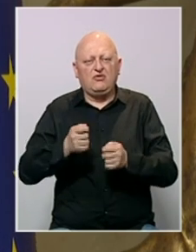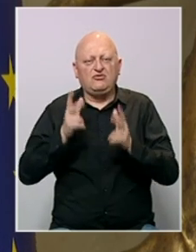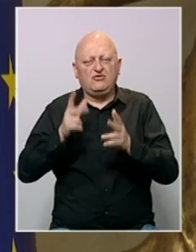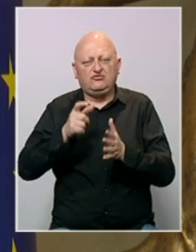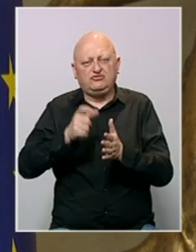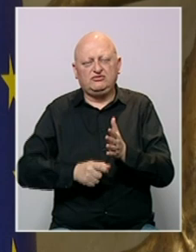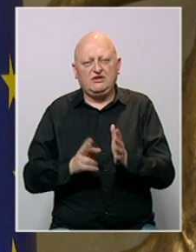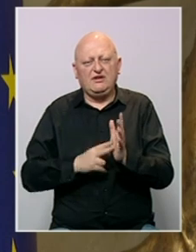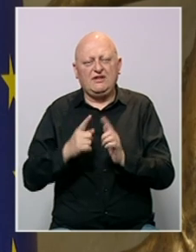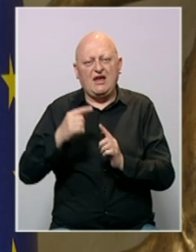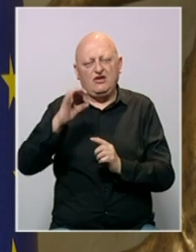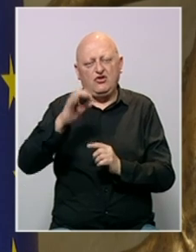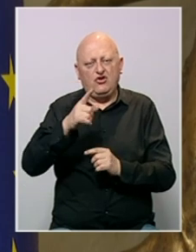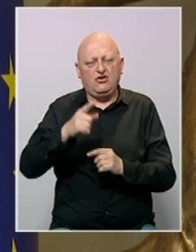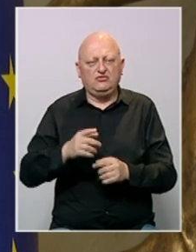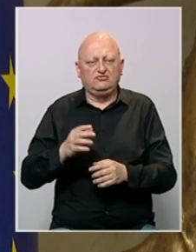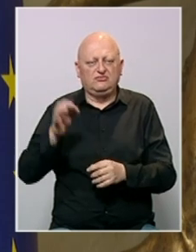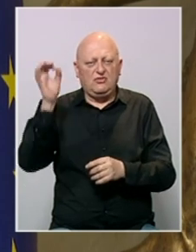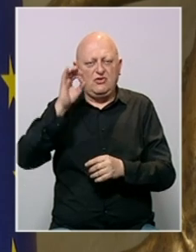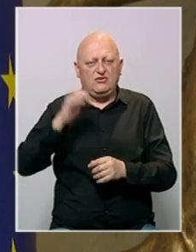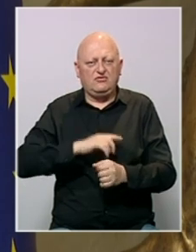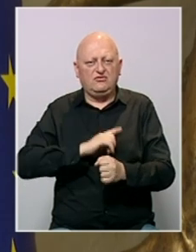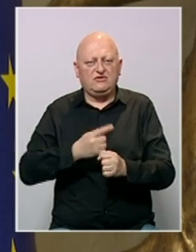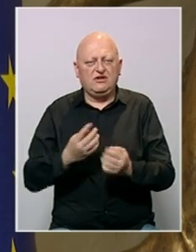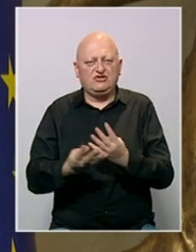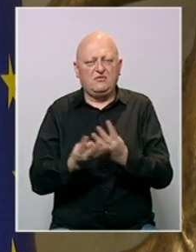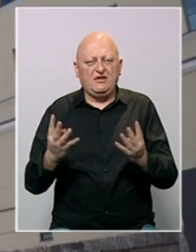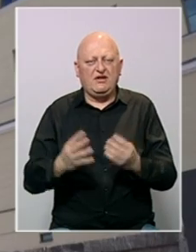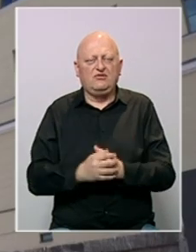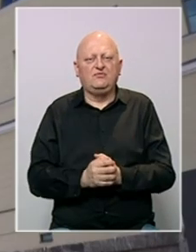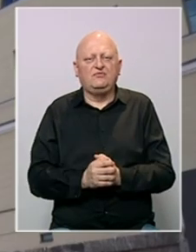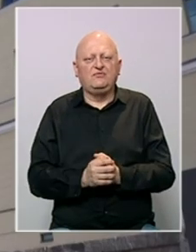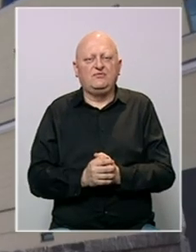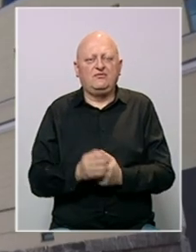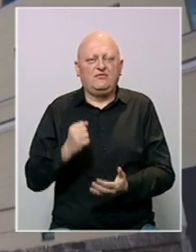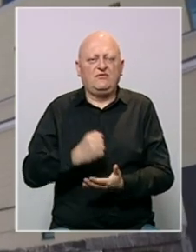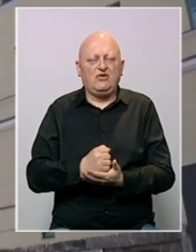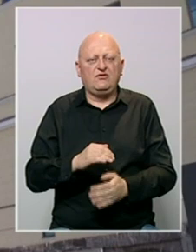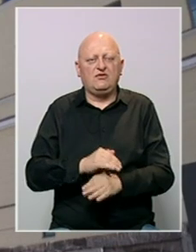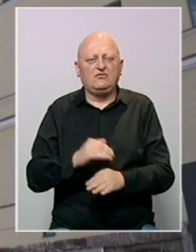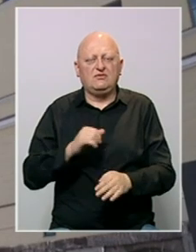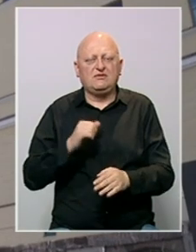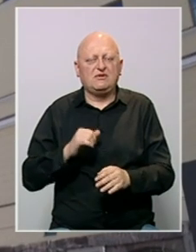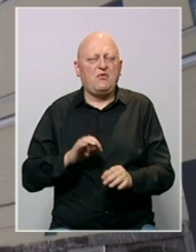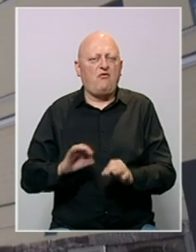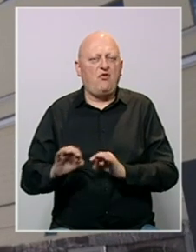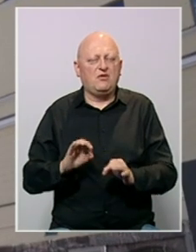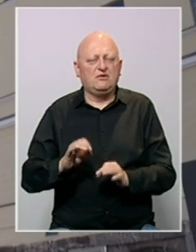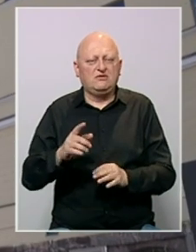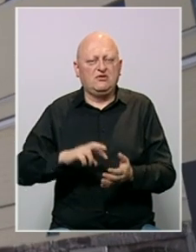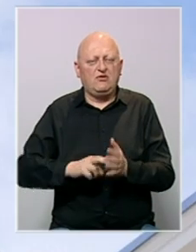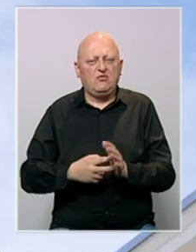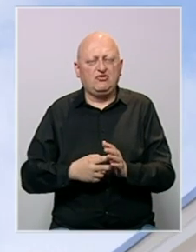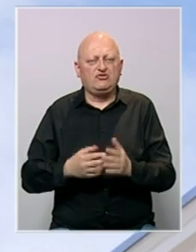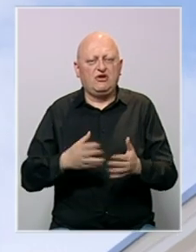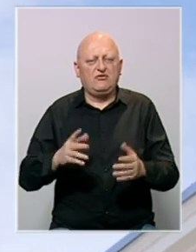za članstvo u NATO. Ona će biti zasnovana na snažnom mandatu. Potvrda parlamenta samo je formalnost jer se političko